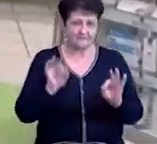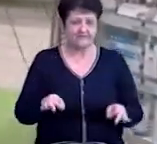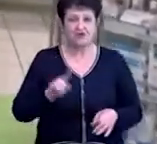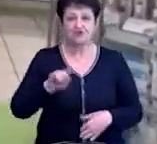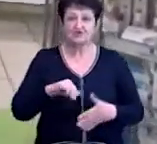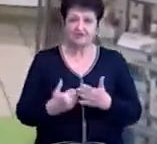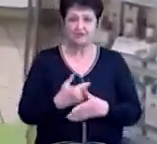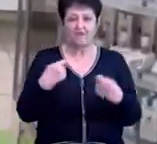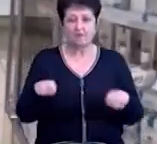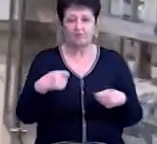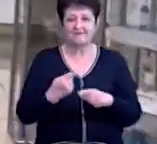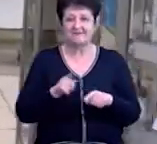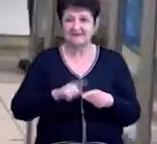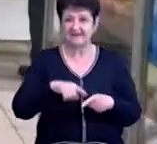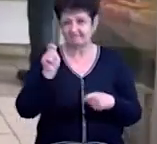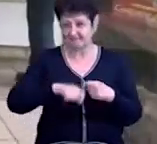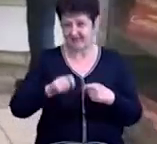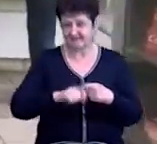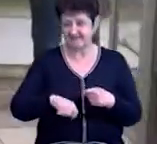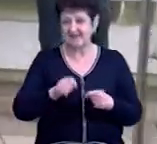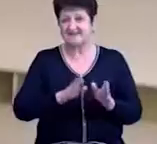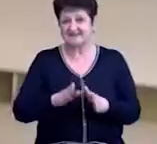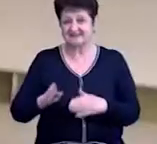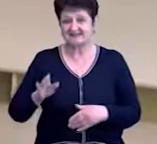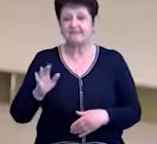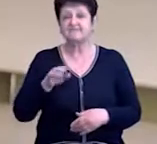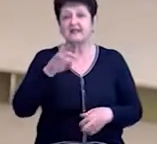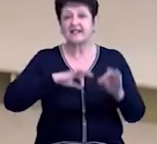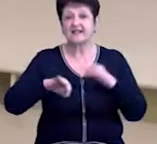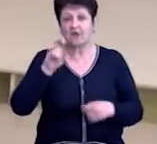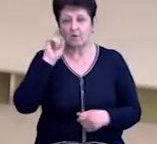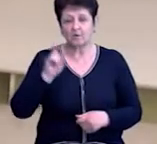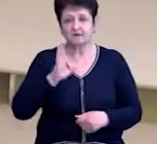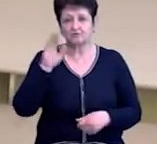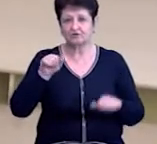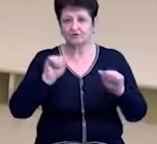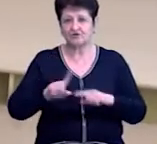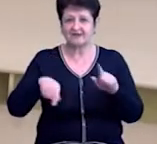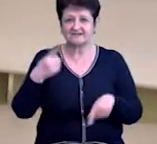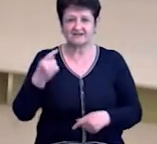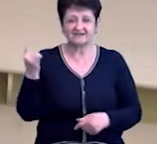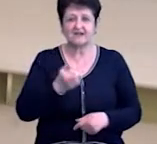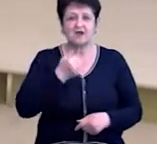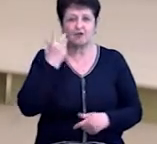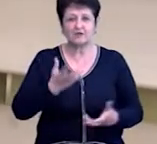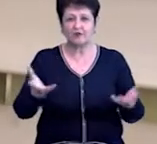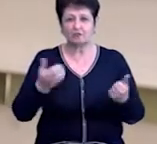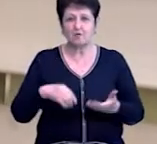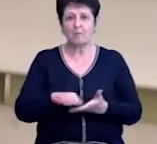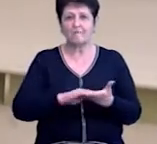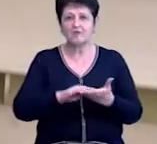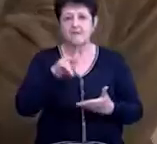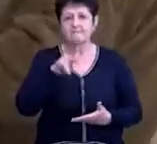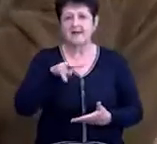відновлювати продаж саме цих тест-систем у аптечній мережі, ліки України вирішуватимуть через тиждень, коли отримають повторне